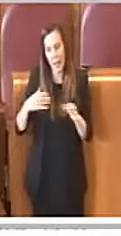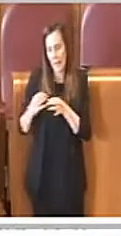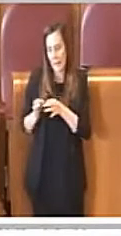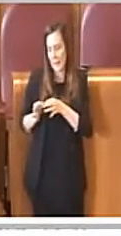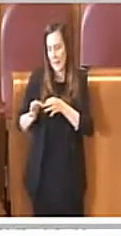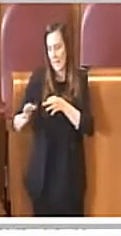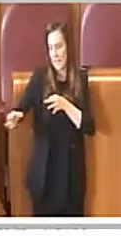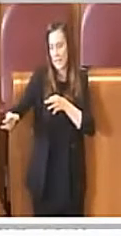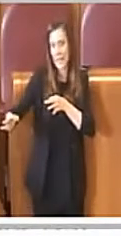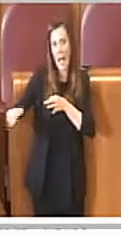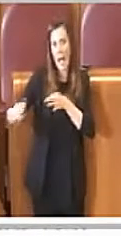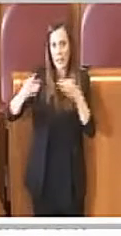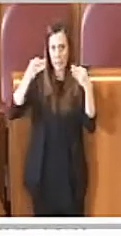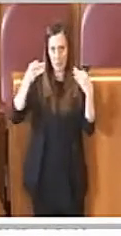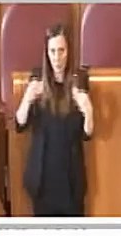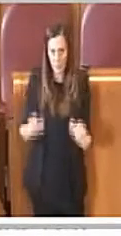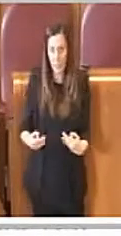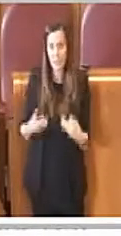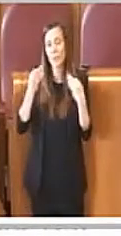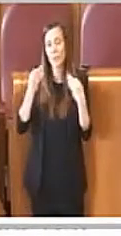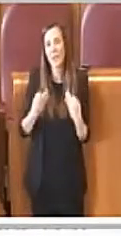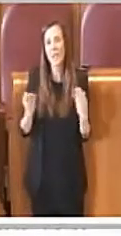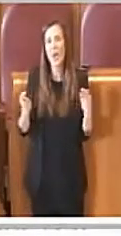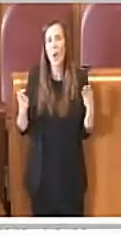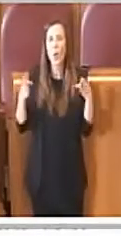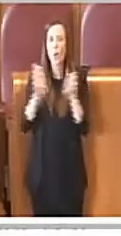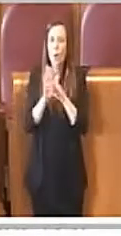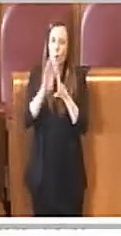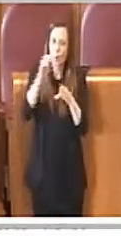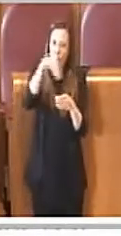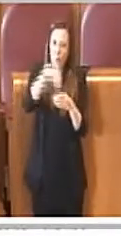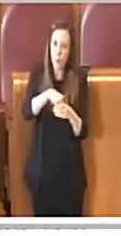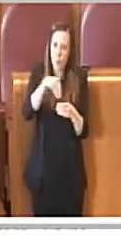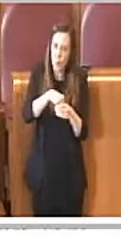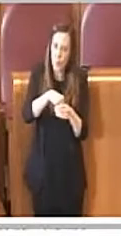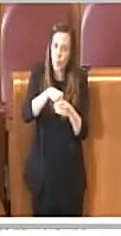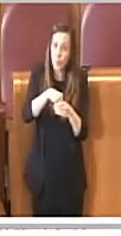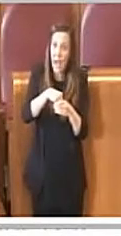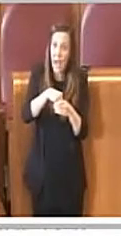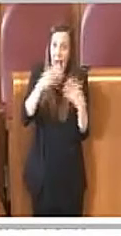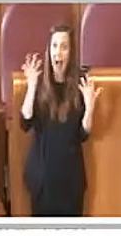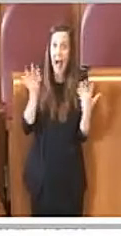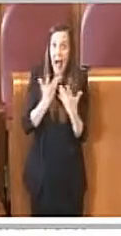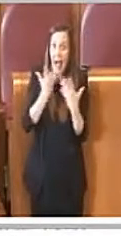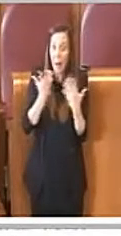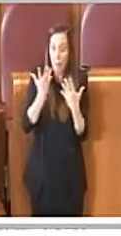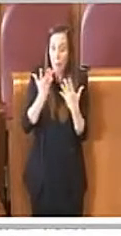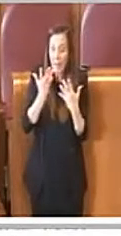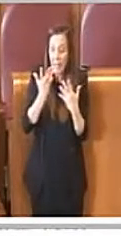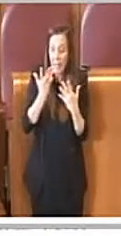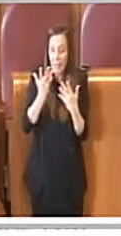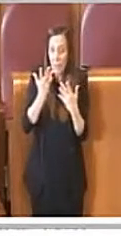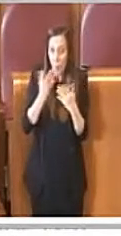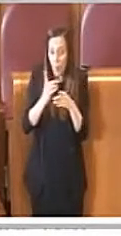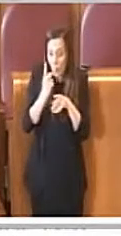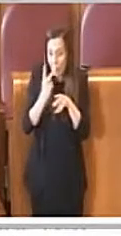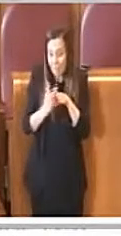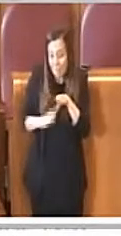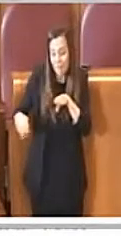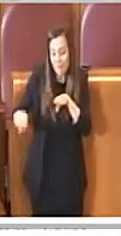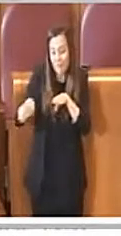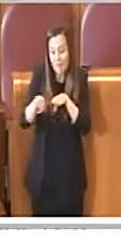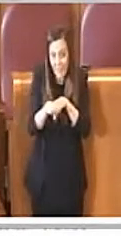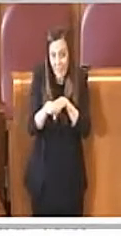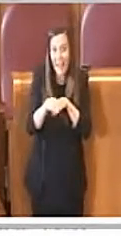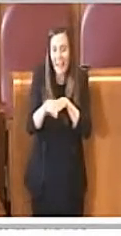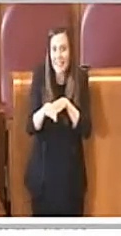stare al chiuso è un qualcosa di, almeno nei primi tempi, più pericoloso per